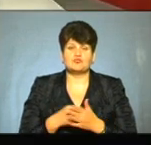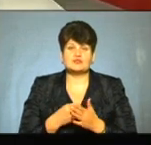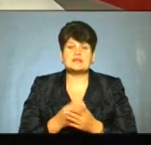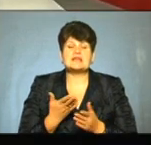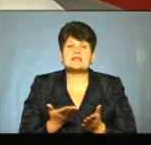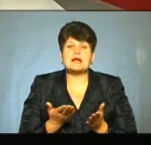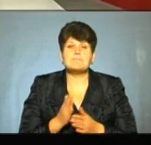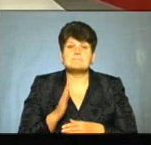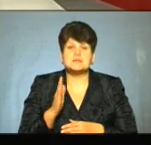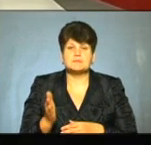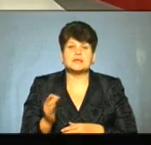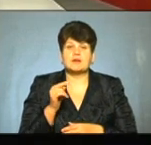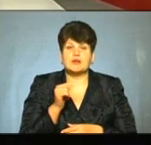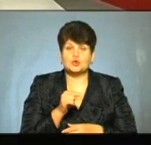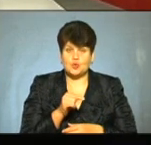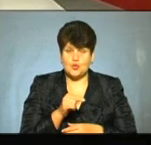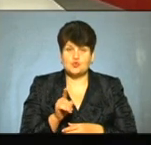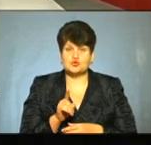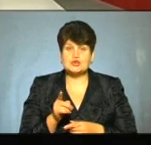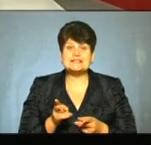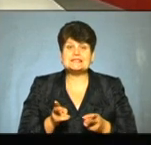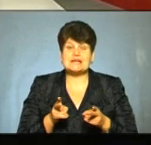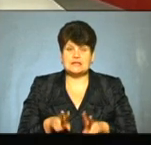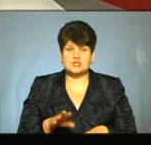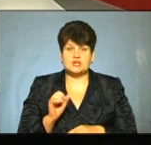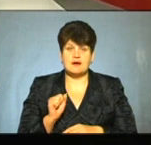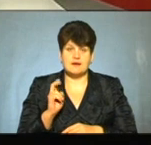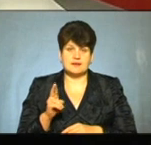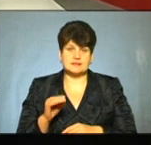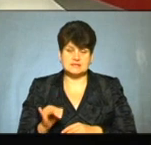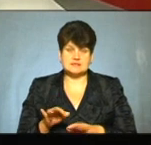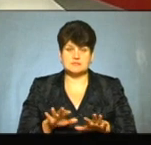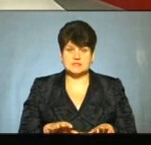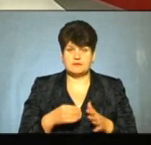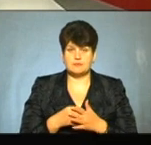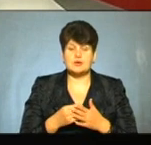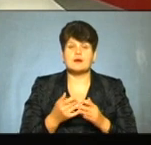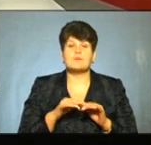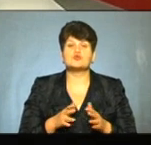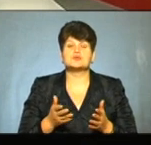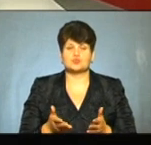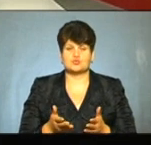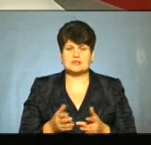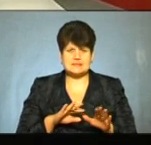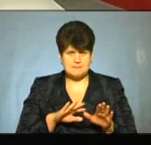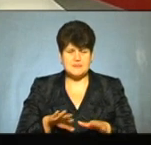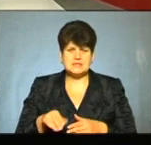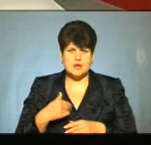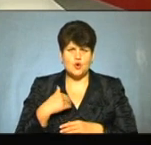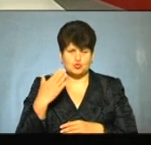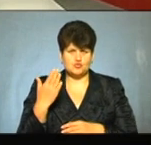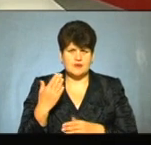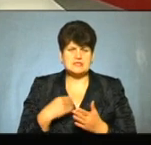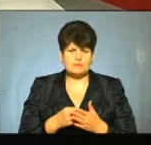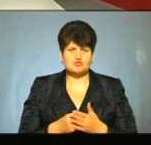Яка перспектива того, що таки залишить акциз у місцевих бюджетах, яка процедура? Це вже після голосування за